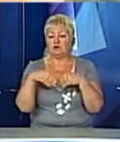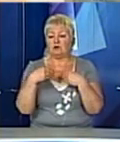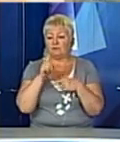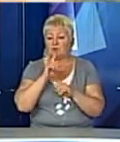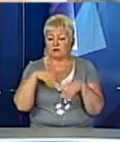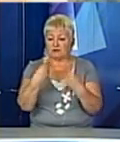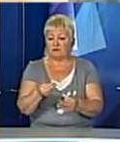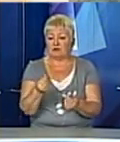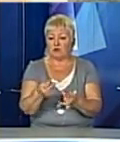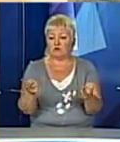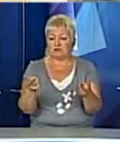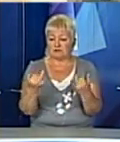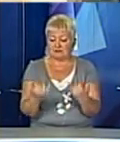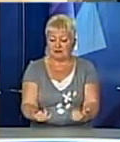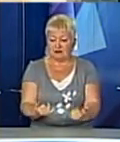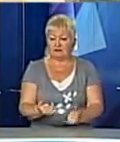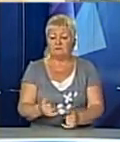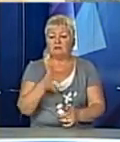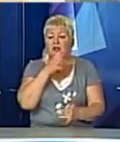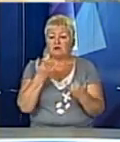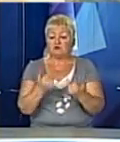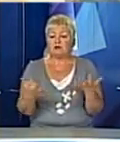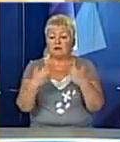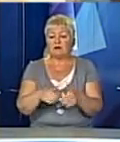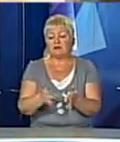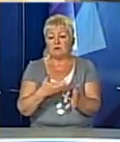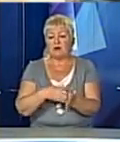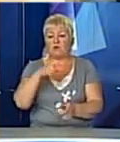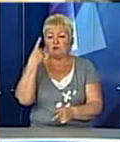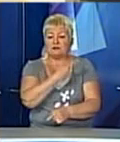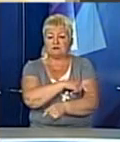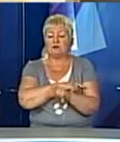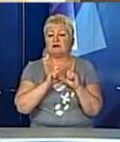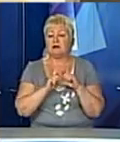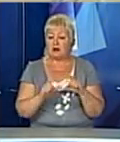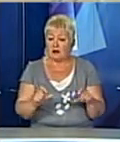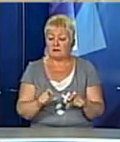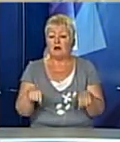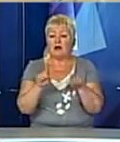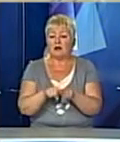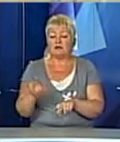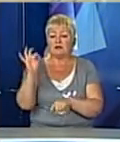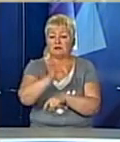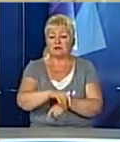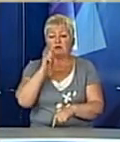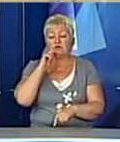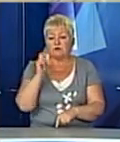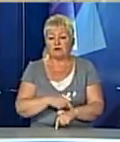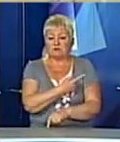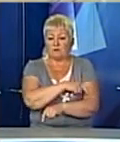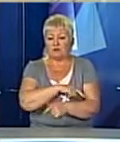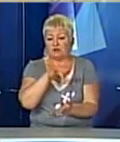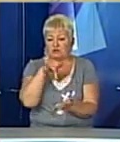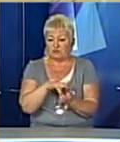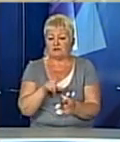завтра. Чиновники ж наголошують, що сучасних апаратів бракує також в обласній клінічній лікарні, а також в західноукраїнському медичному центрі.